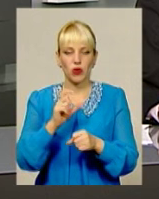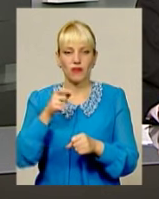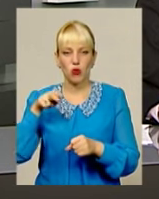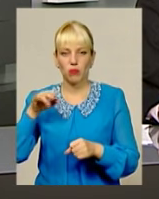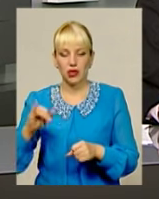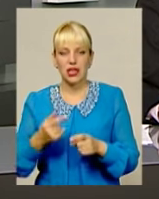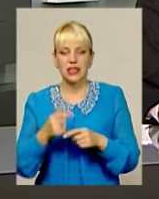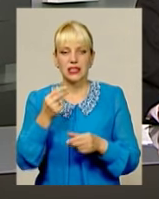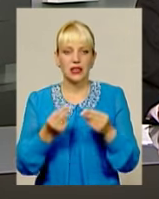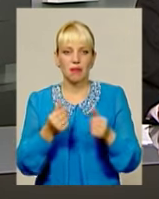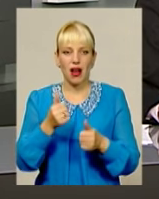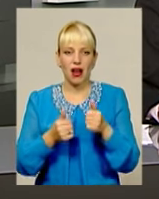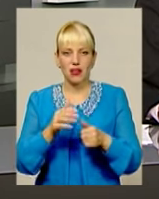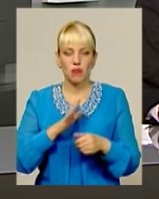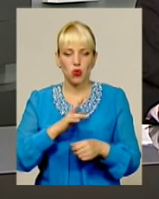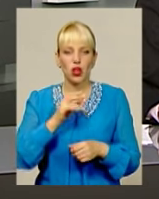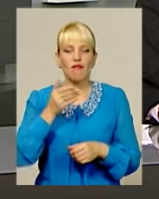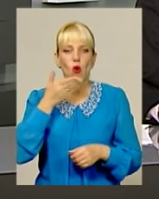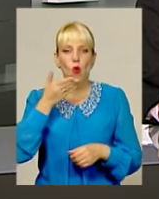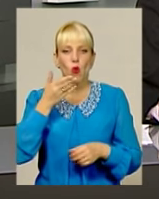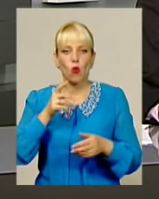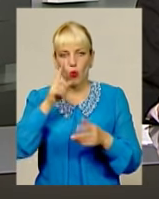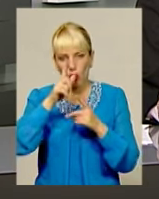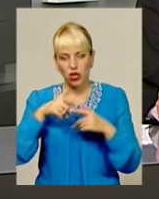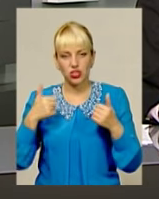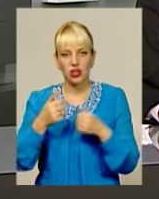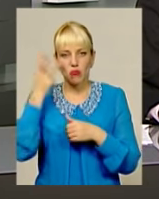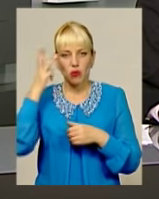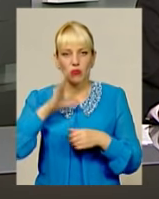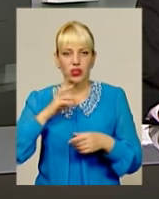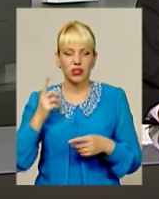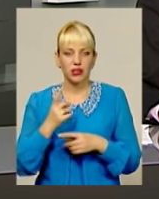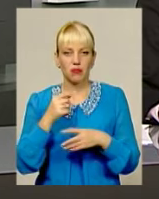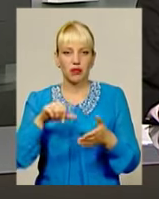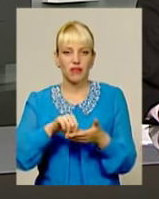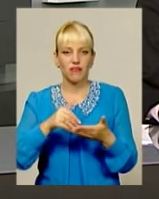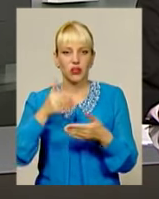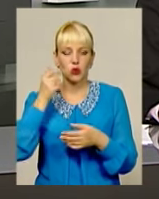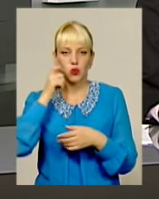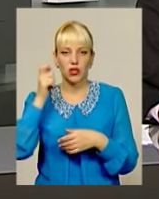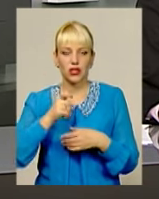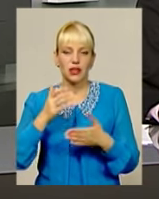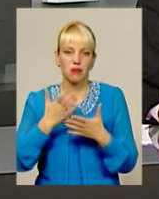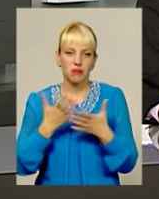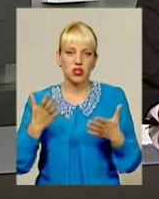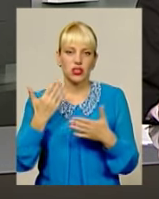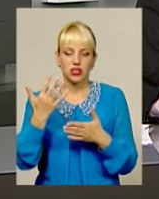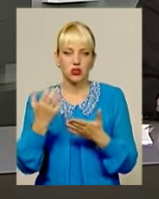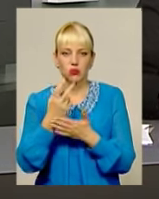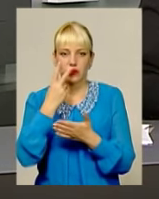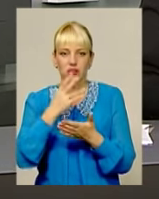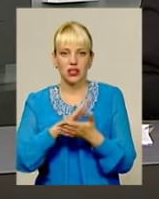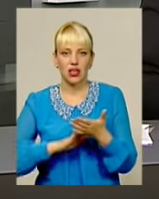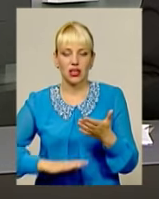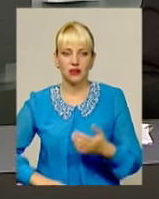паралельно відбулися в Угорщині. Подолянки на них були єдиними представницями від України. Більше про їхні здобутки – дивіться далі.